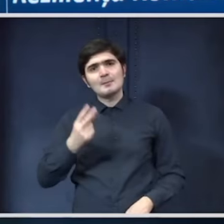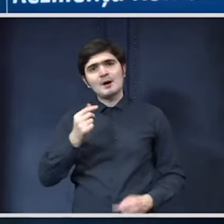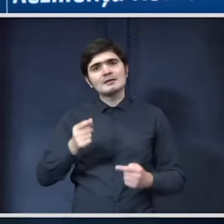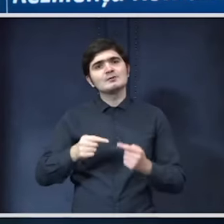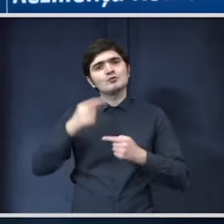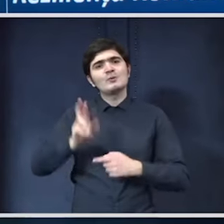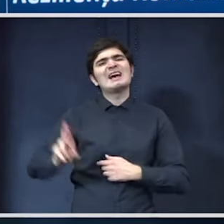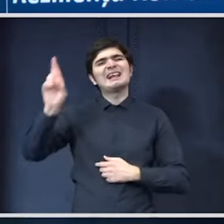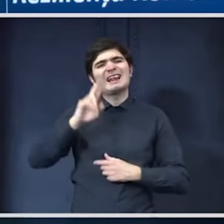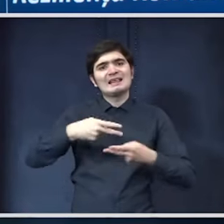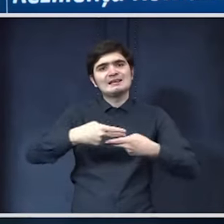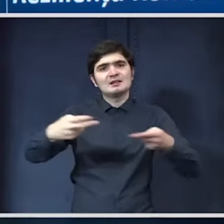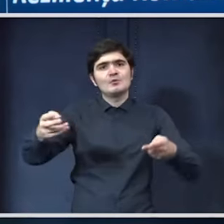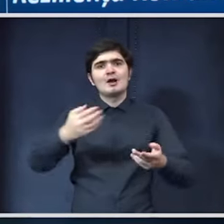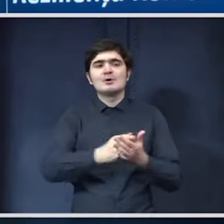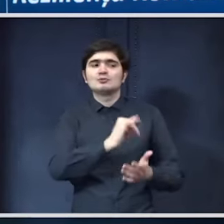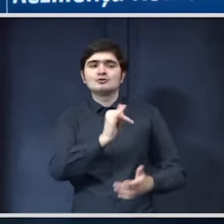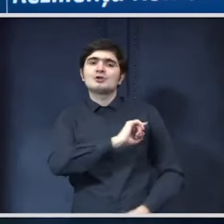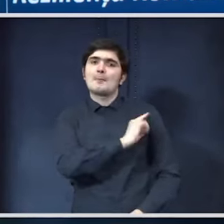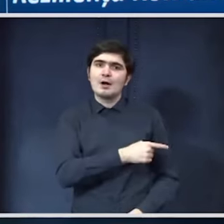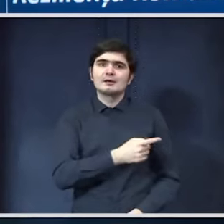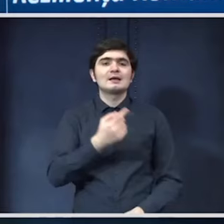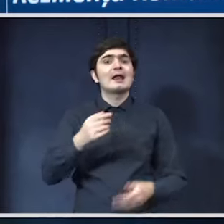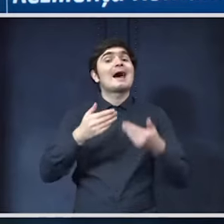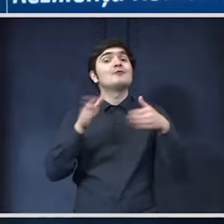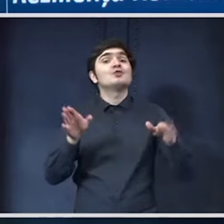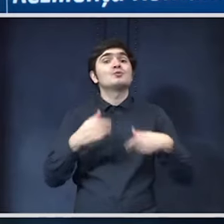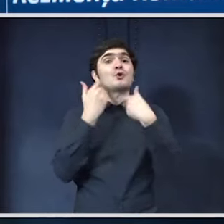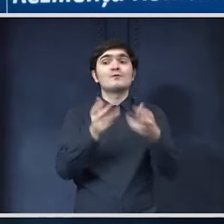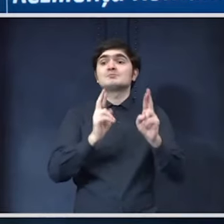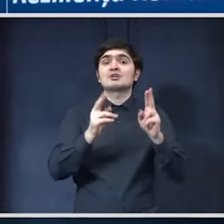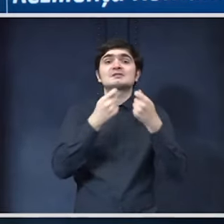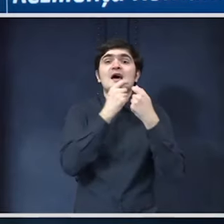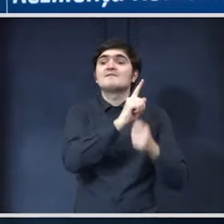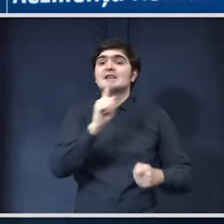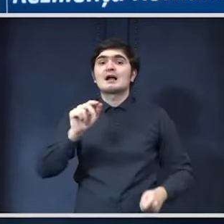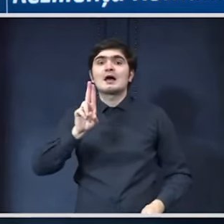redistribuire către cei care pot dar inițial șansa va fi a fiecărui UAT